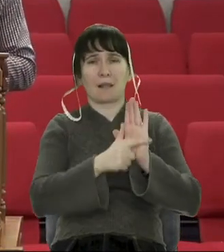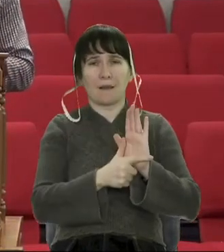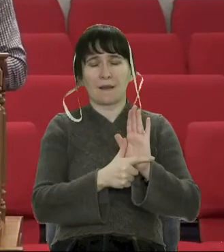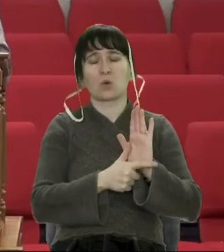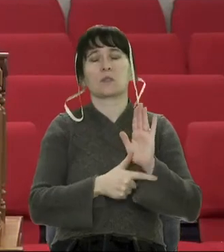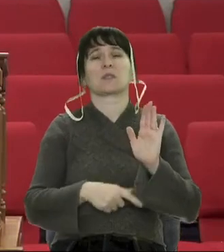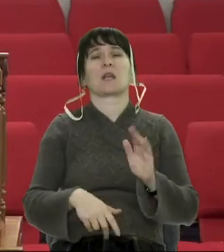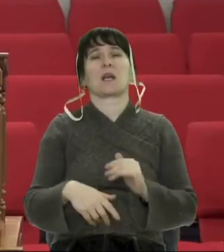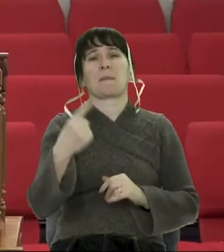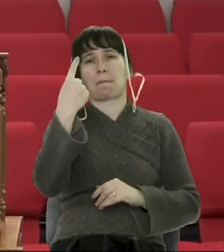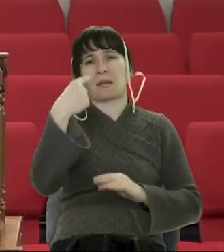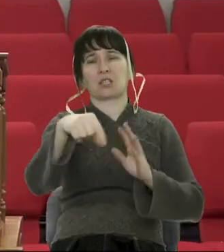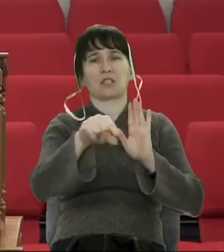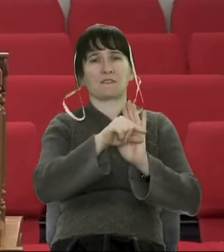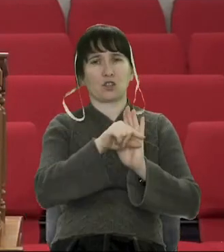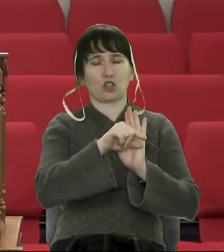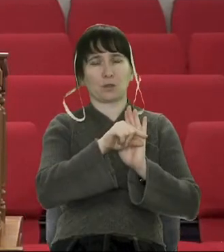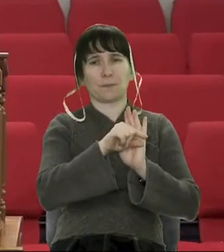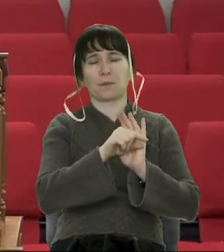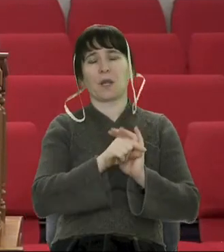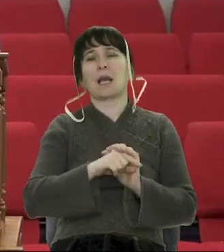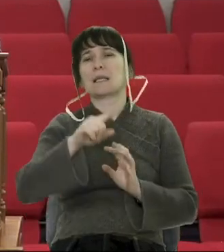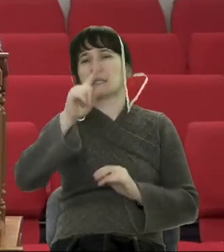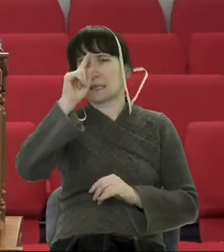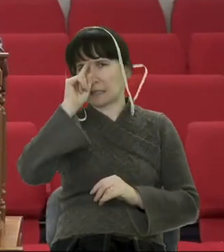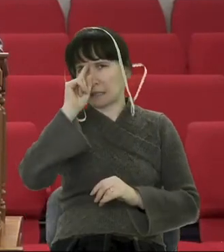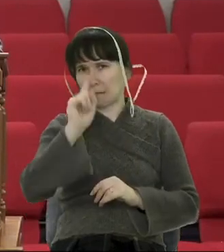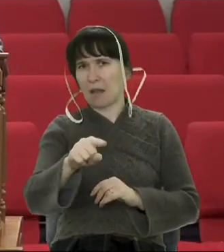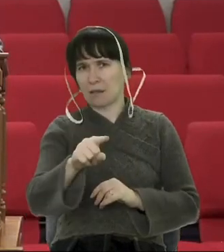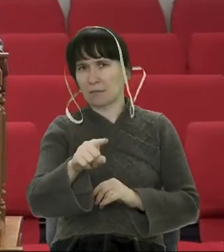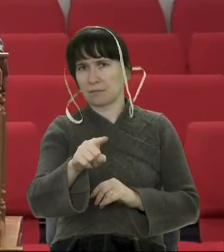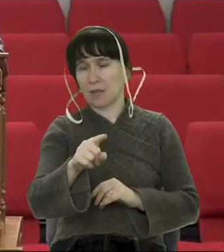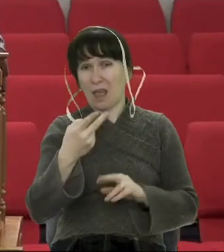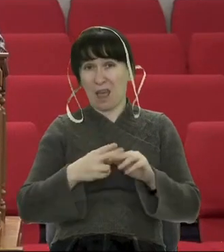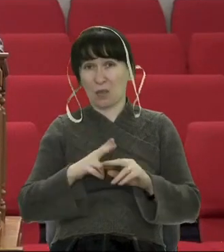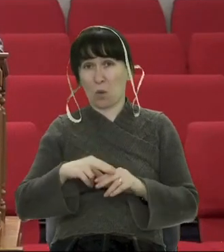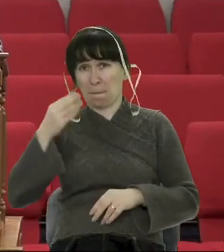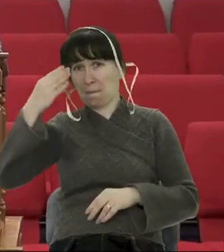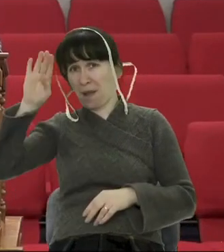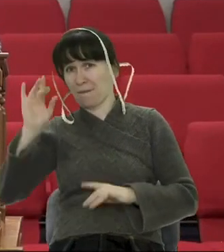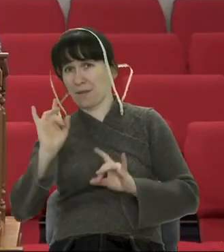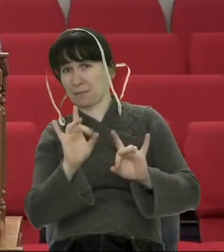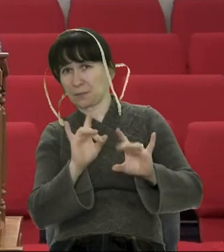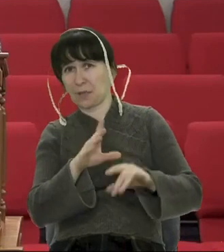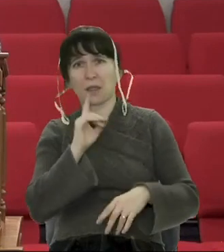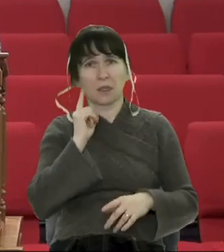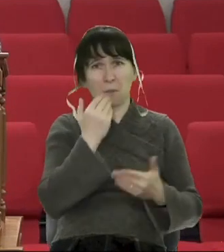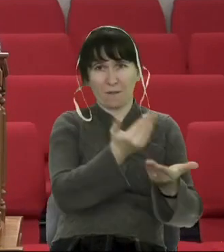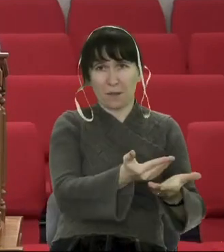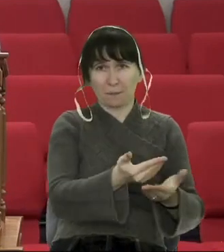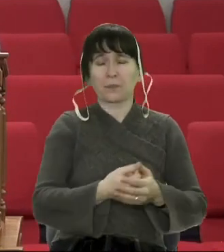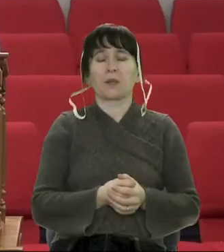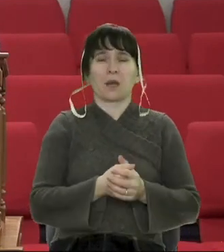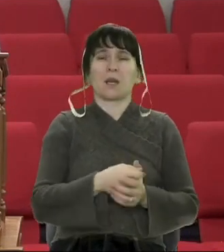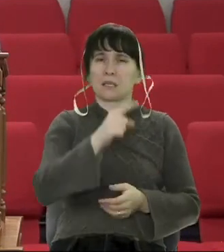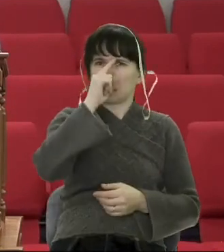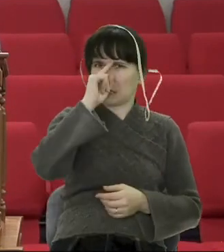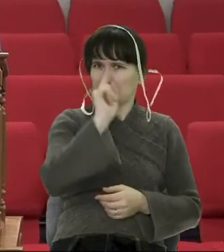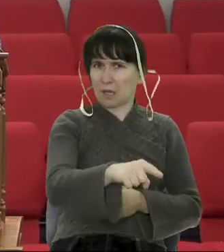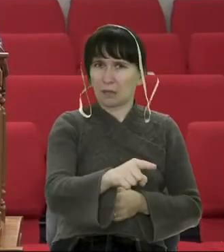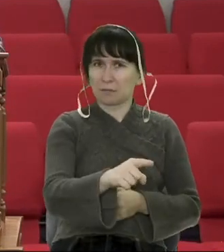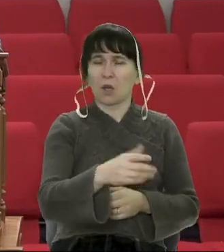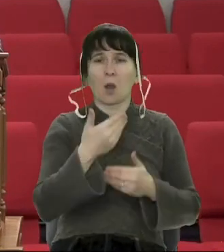вірша. Написано наступні слова. «Знай же, – каже Павло до Тимофія, – що в останні дні настануть скрутні